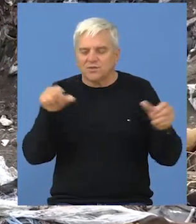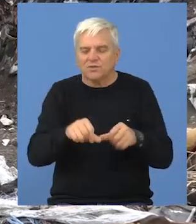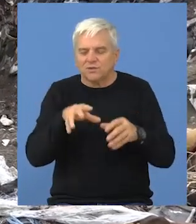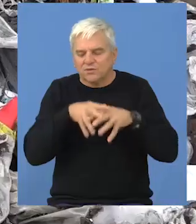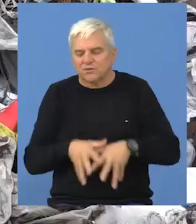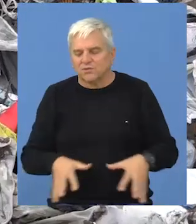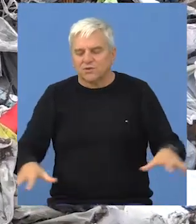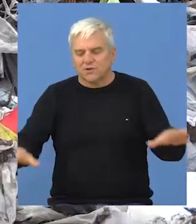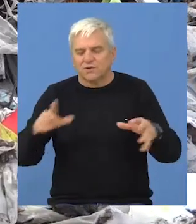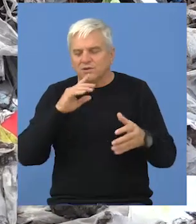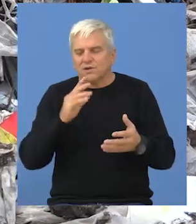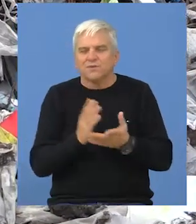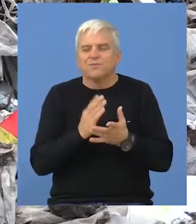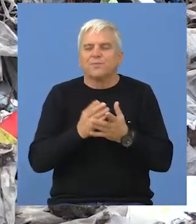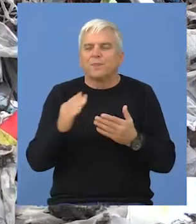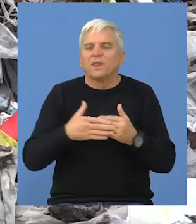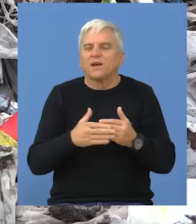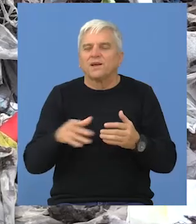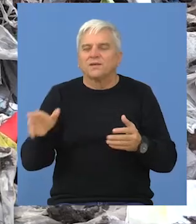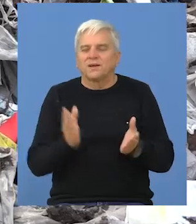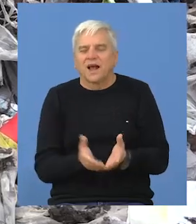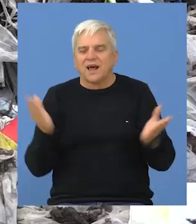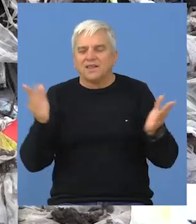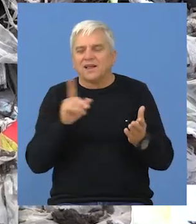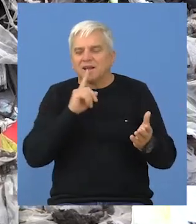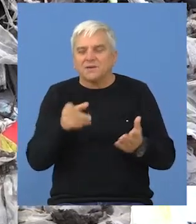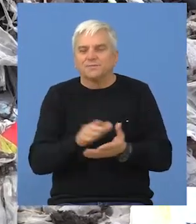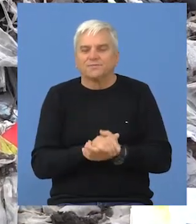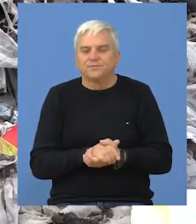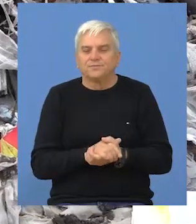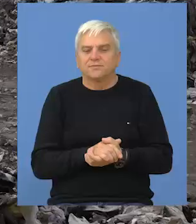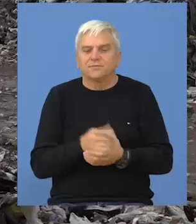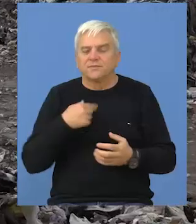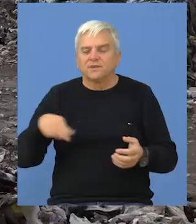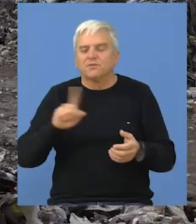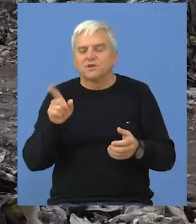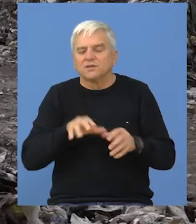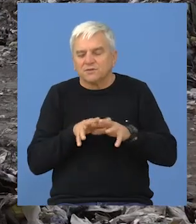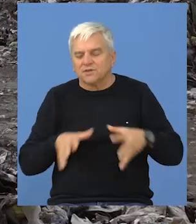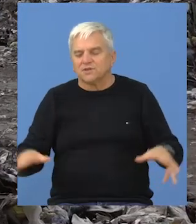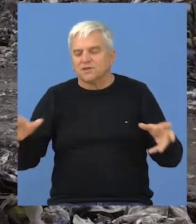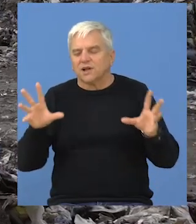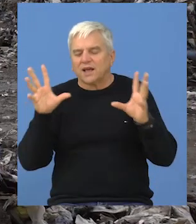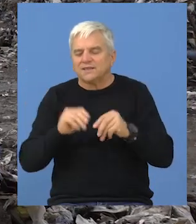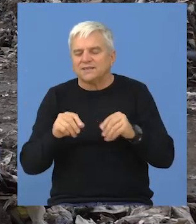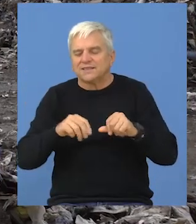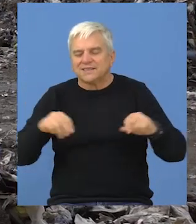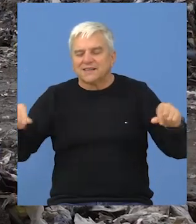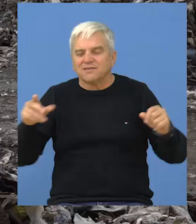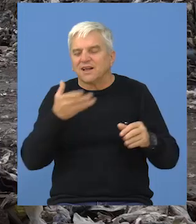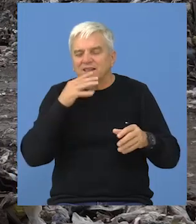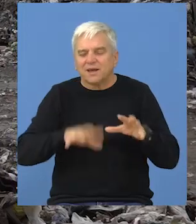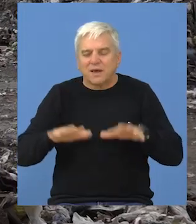sipana, je procurila sa deponije ban onih naših kanala, upojnih kanala. Nismo zagadili okolno zemljište,